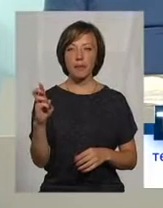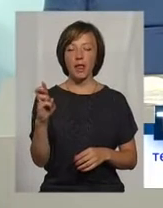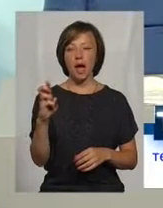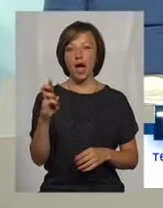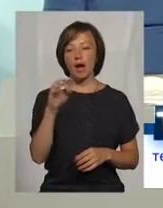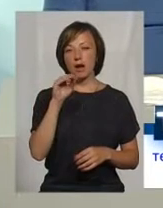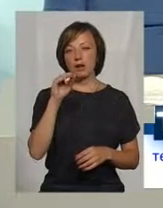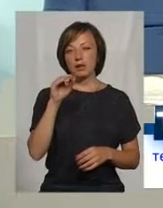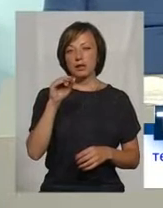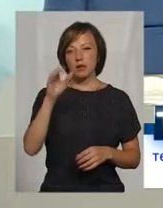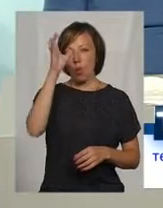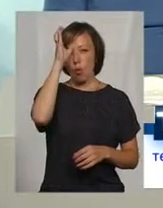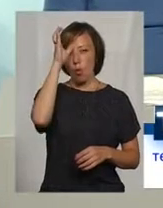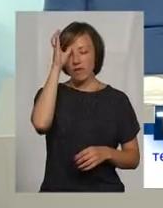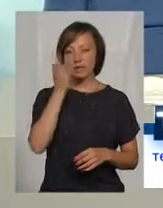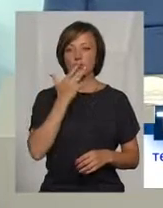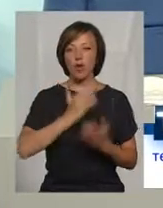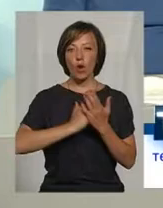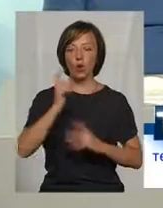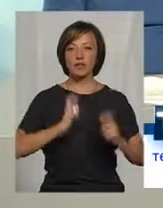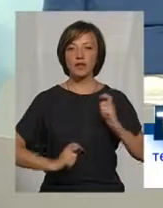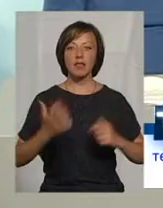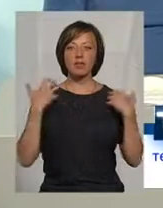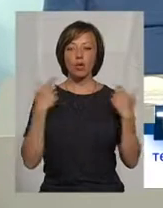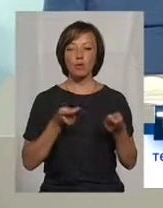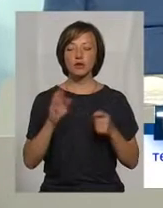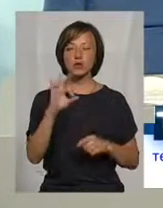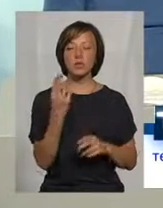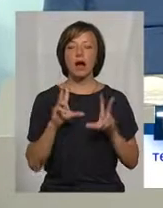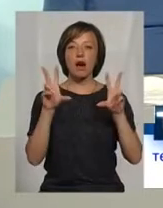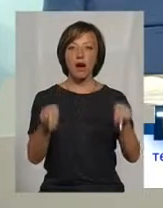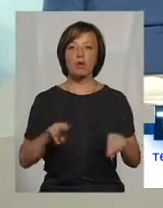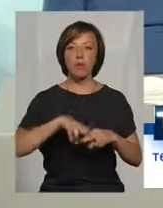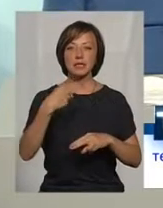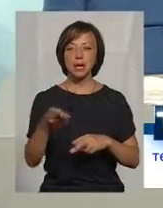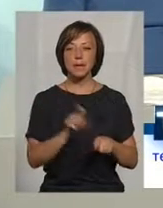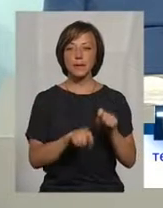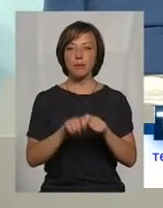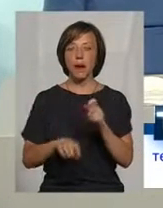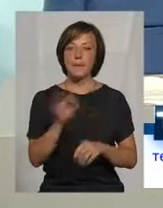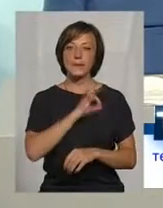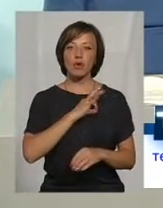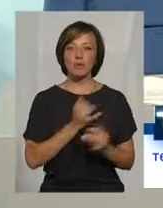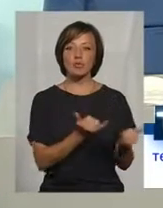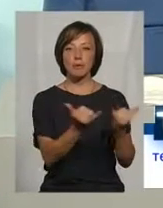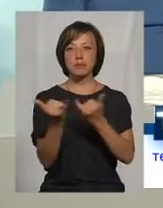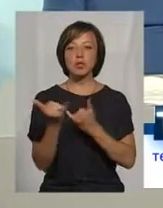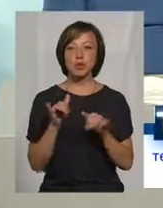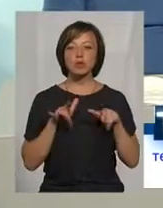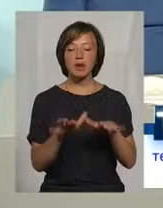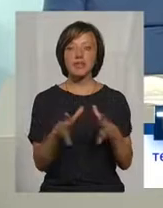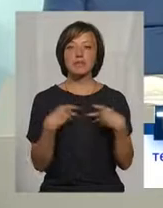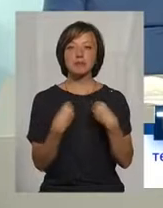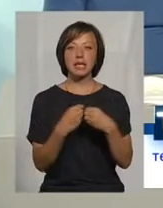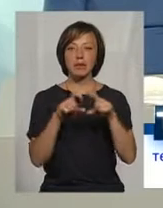університету, та Вадим Маруняк, начальник управління соціальних гарантій, компенсацій, моніторингу пільгового забезпечення та у справах